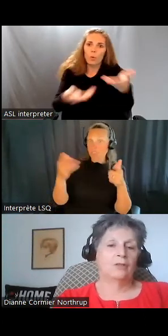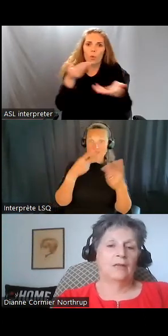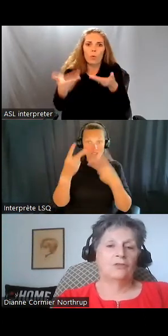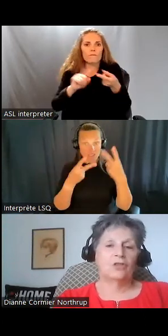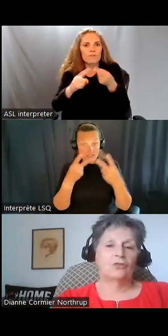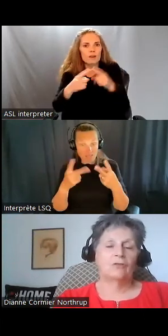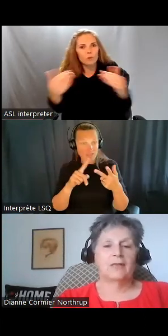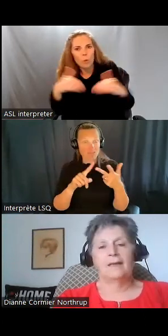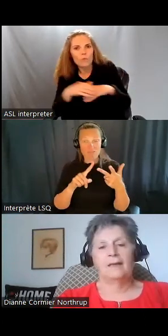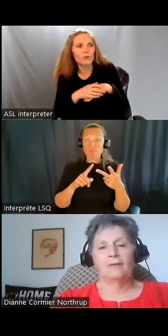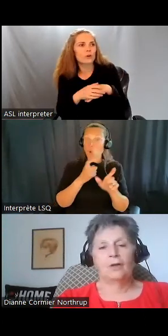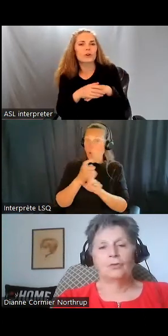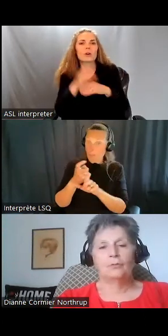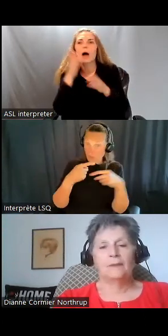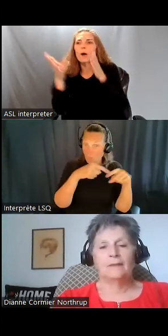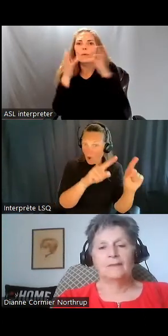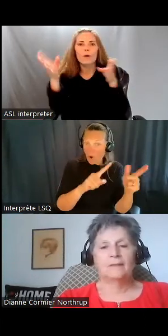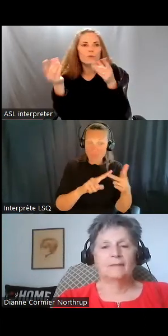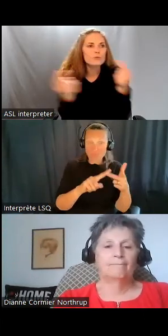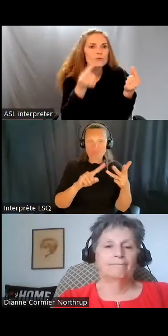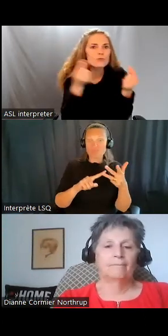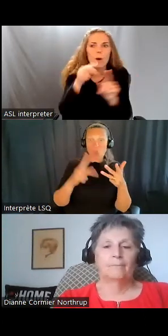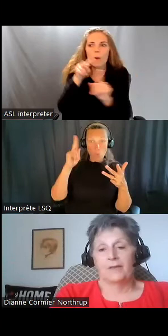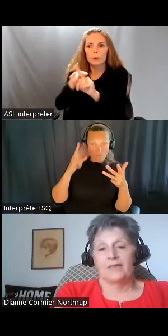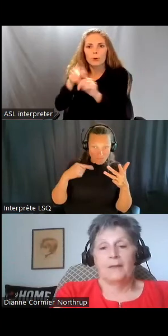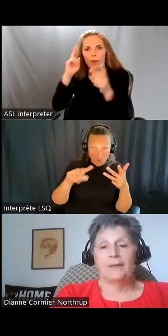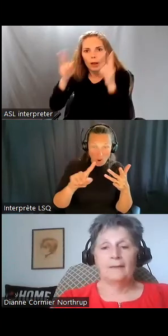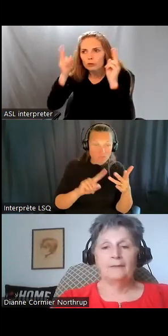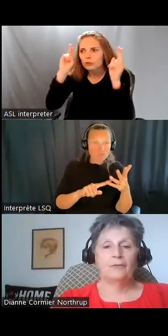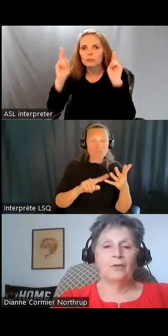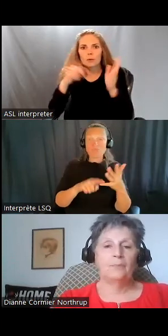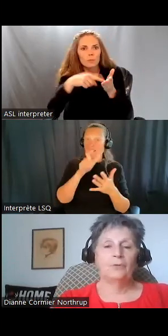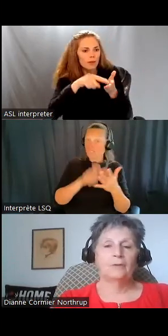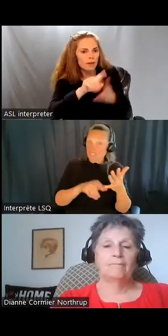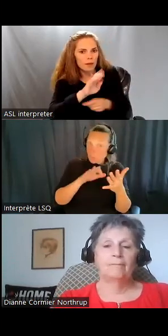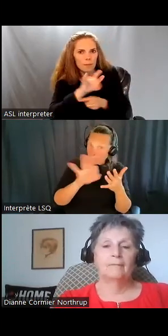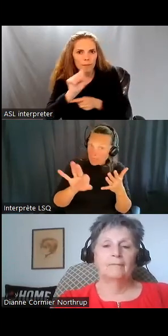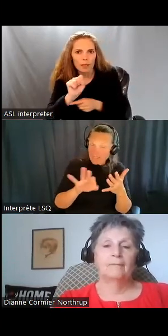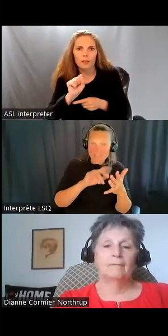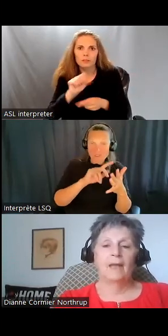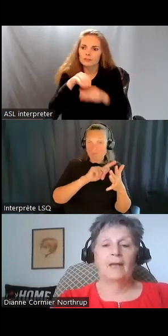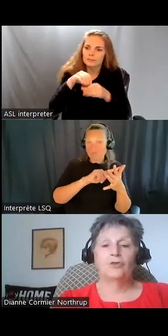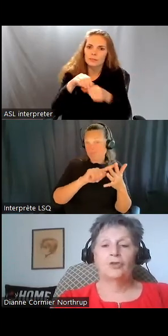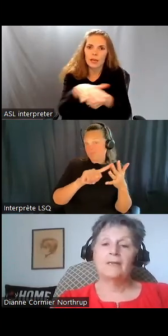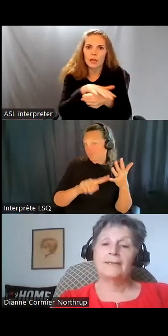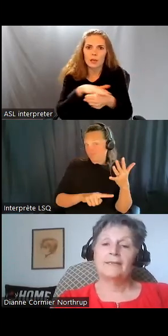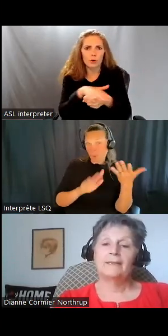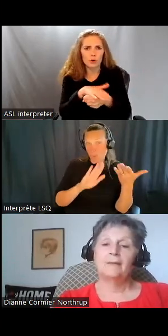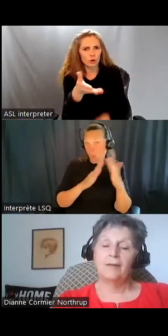aller faire les courses, aller chez le coiffeur, s'occuper des factures du logement, participer à la vie.